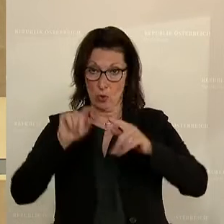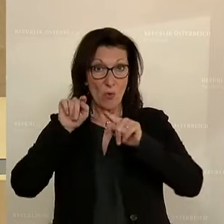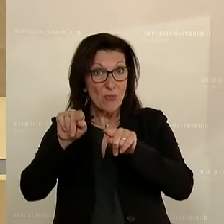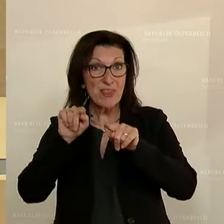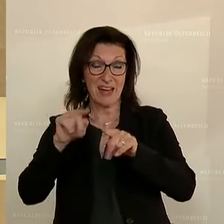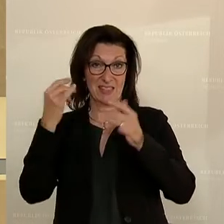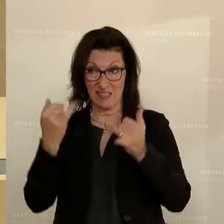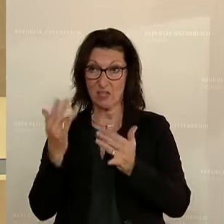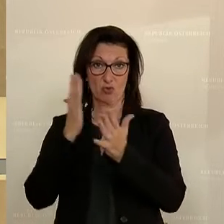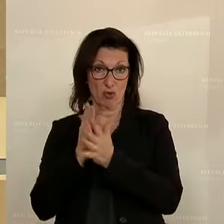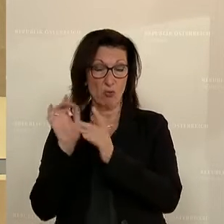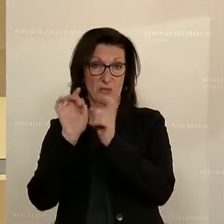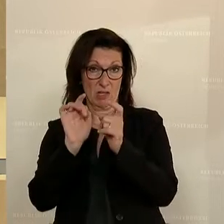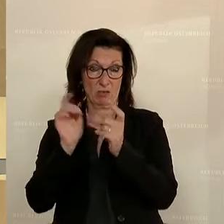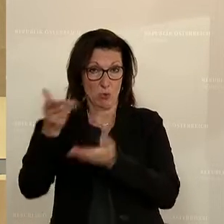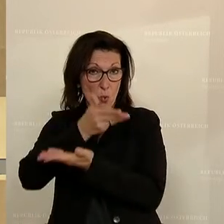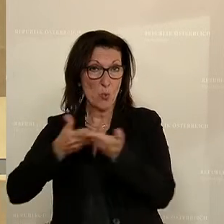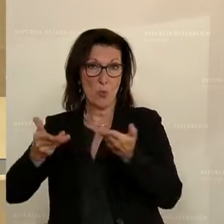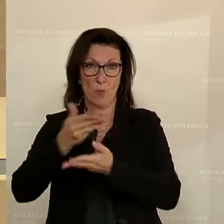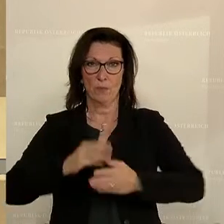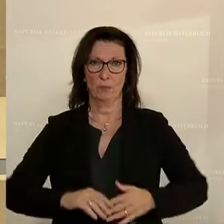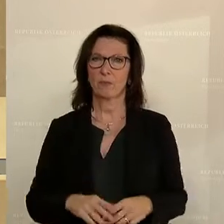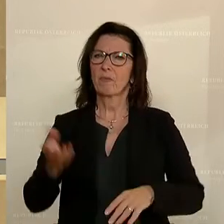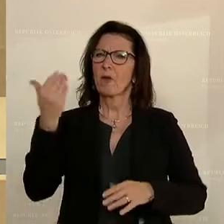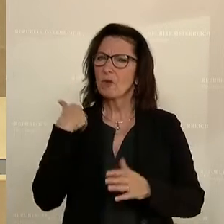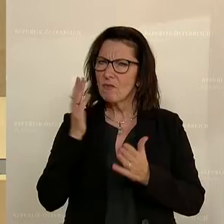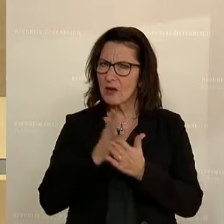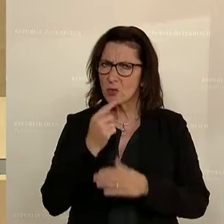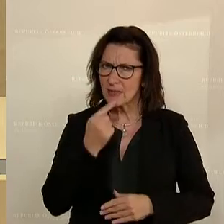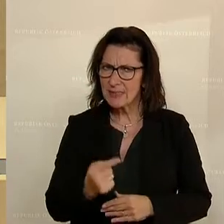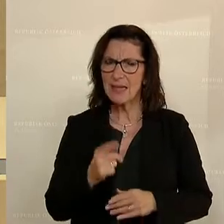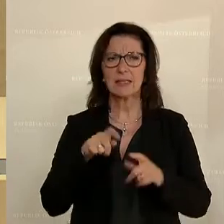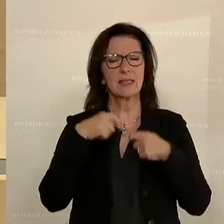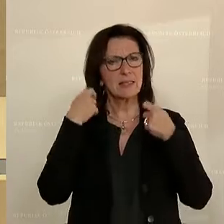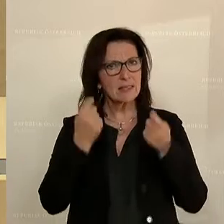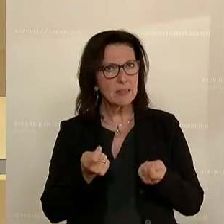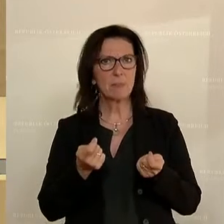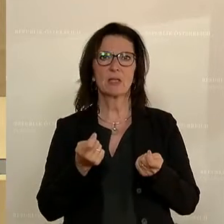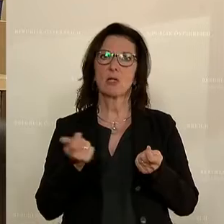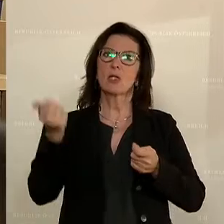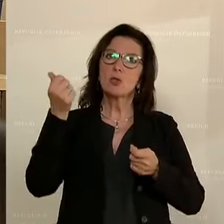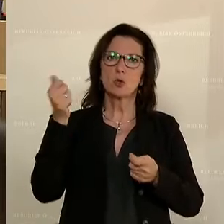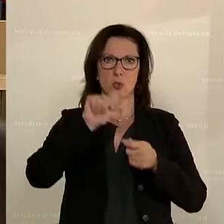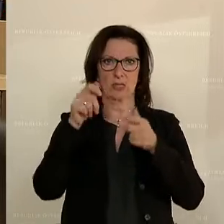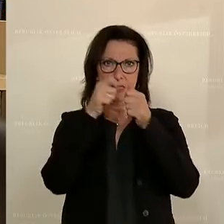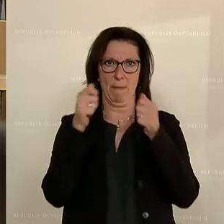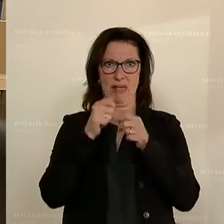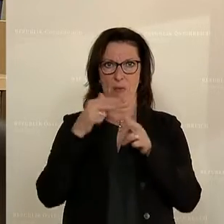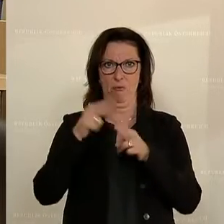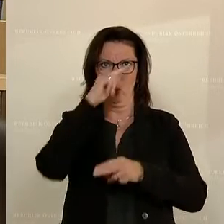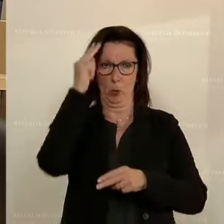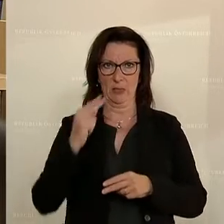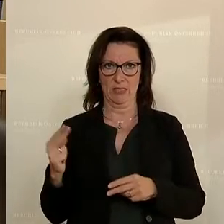diskutiert. Es gibt, auch das wurde schon erwähnt, wirklich zusätzliche Maßnahmen für Künstlerinnen